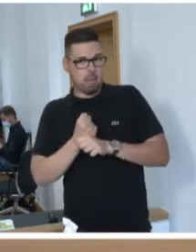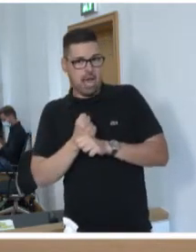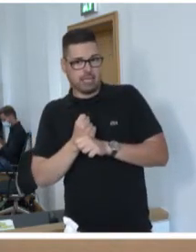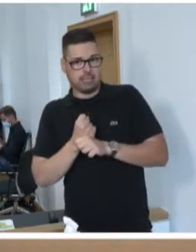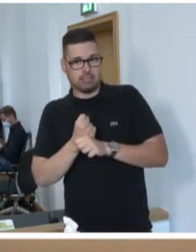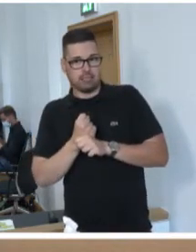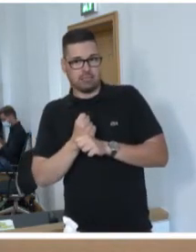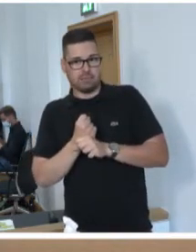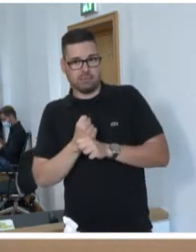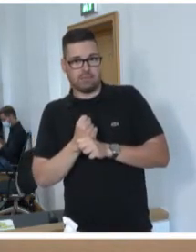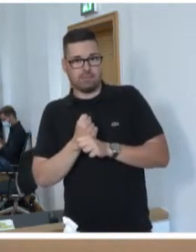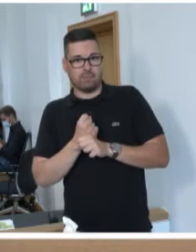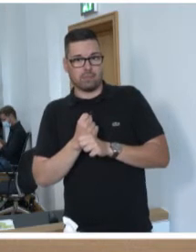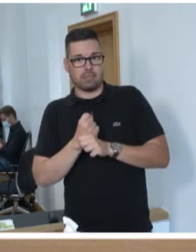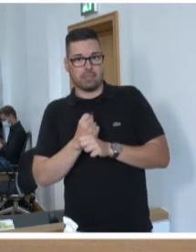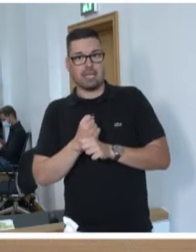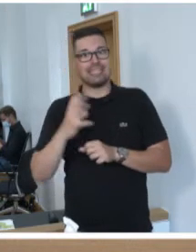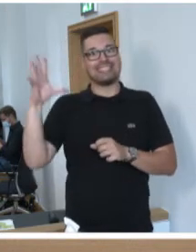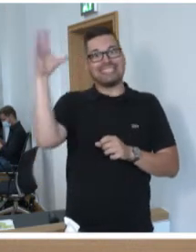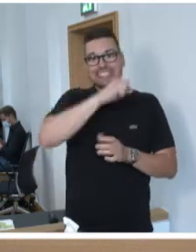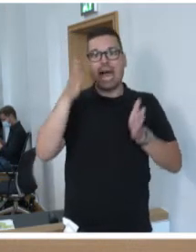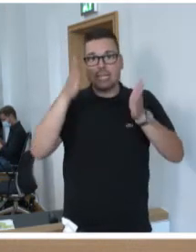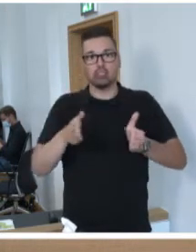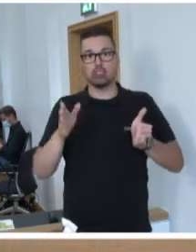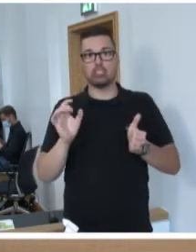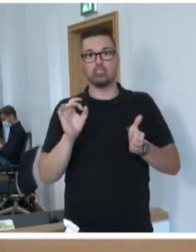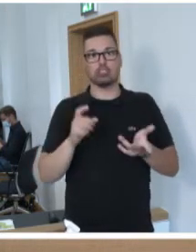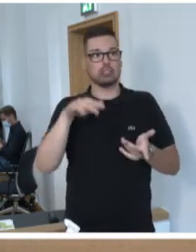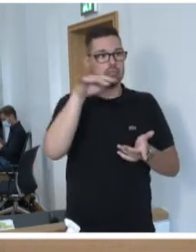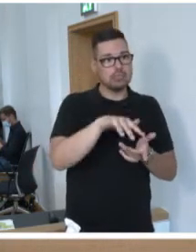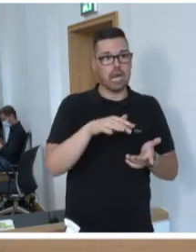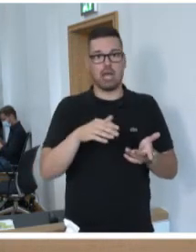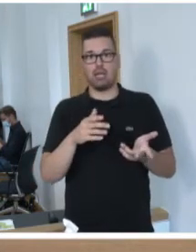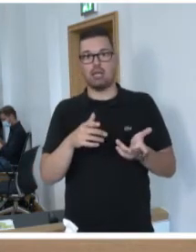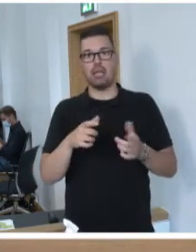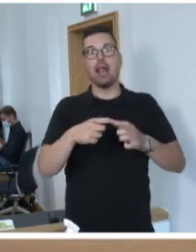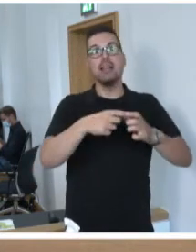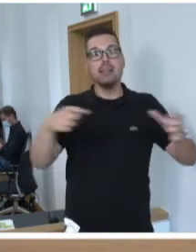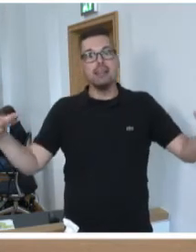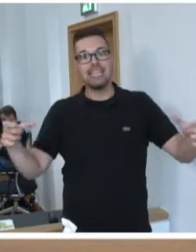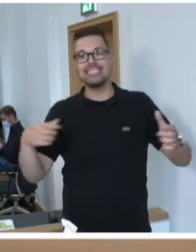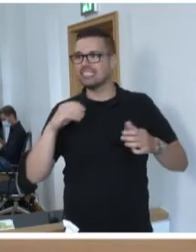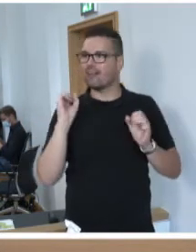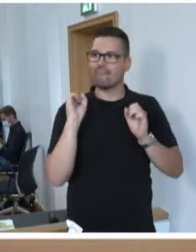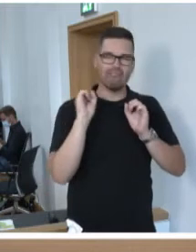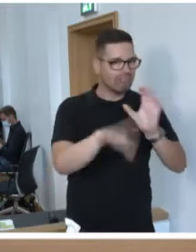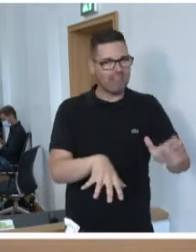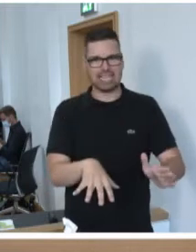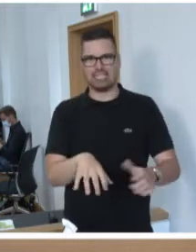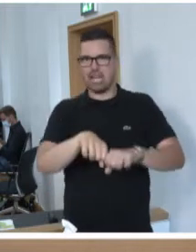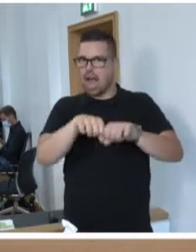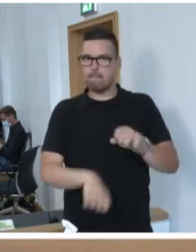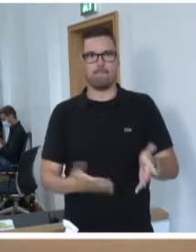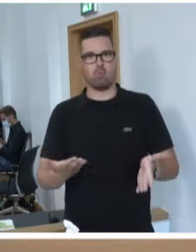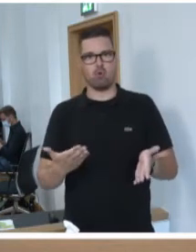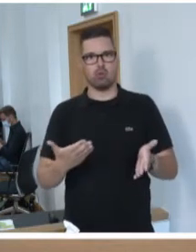genommen. Sie haben die Streichung der Nachtschicht mitgemacht. Sie haben den Wegfall einer ganzen Produktionslinie mitgetragen und Sie haben